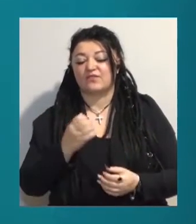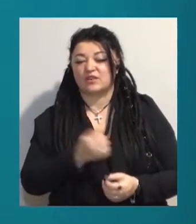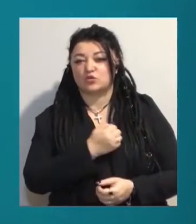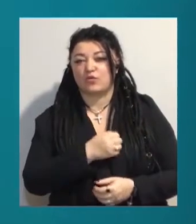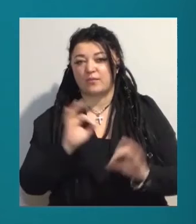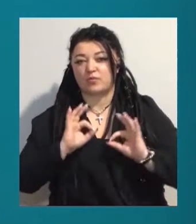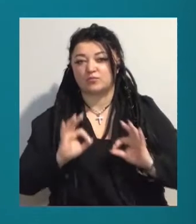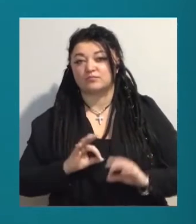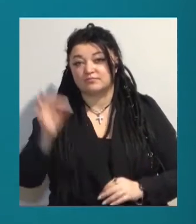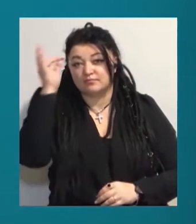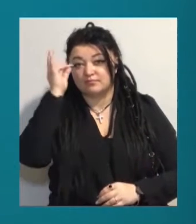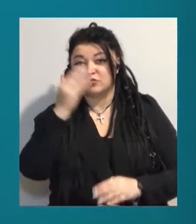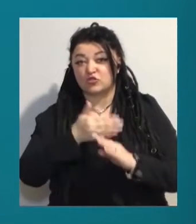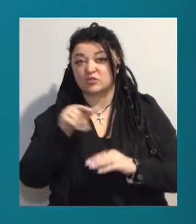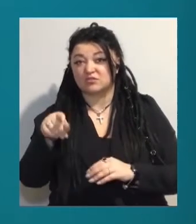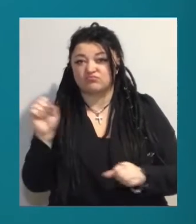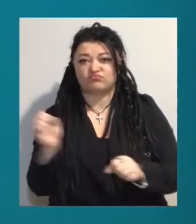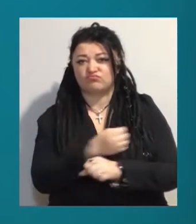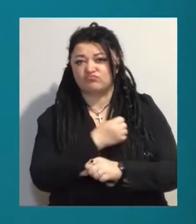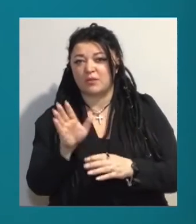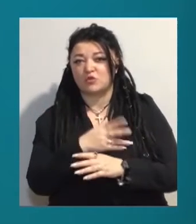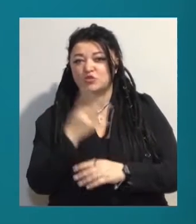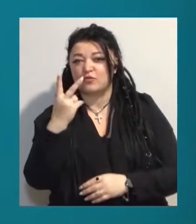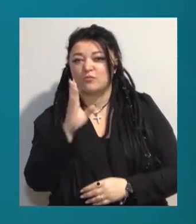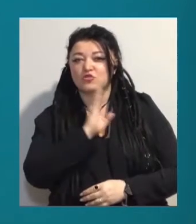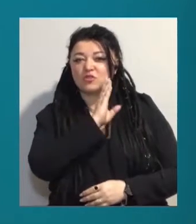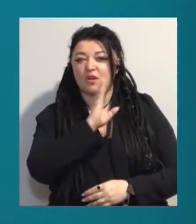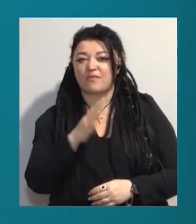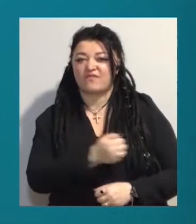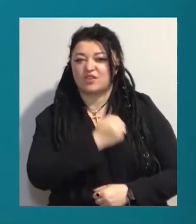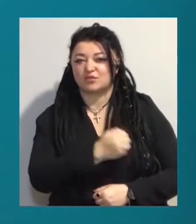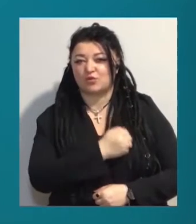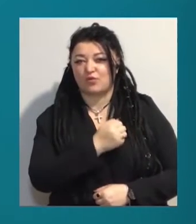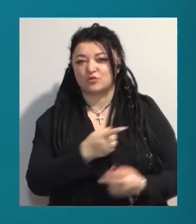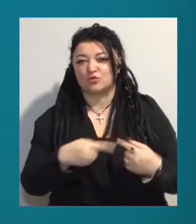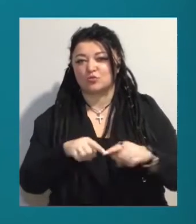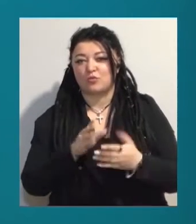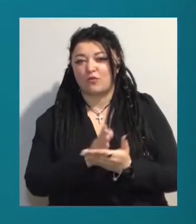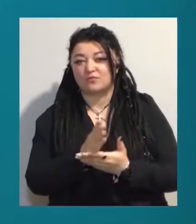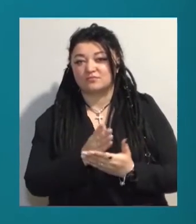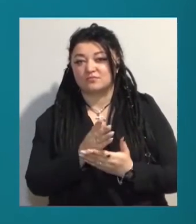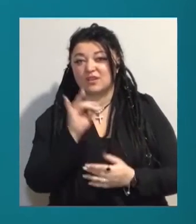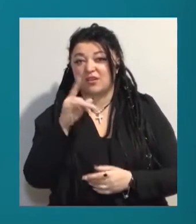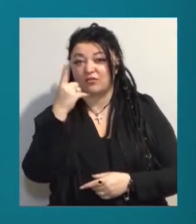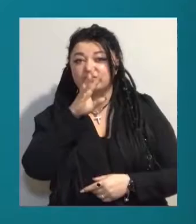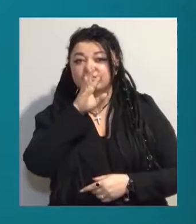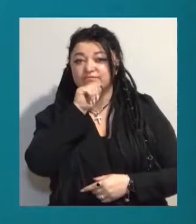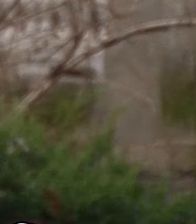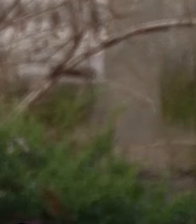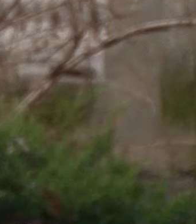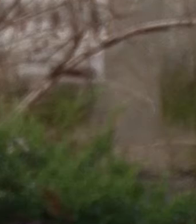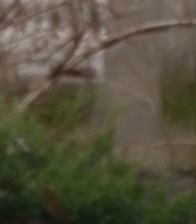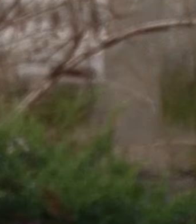частині сталася бійка між двома жінками-військовослужбовцями. У годі сутички одній з учасниць вибили зуби. Подробиці далі.